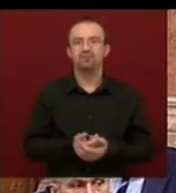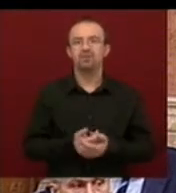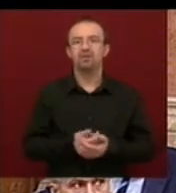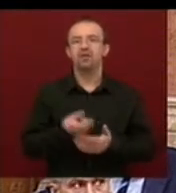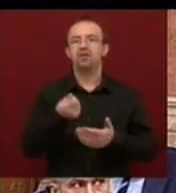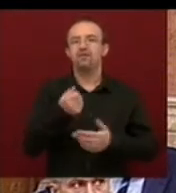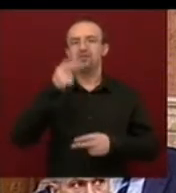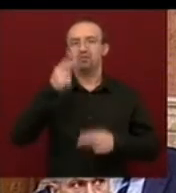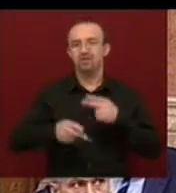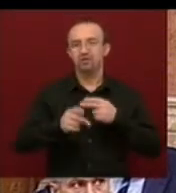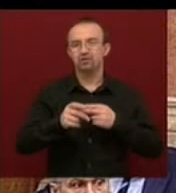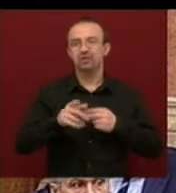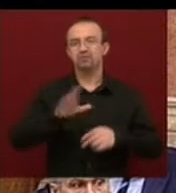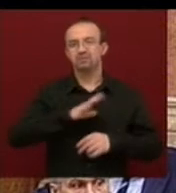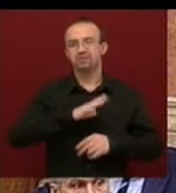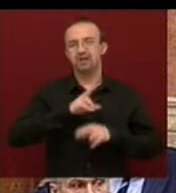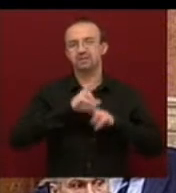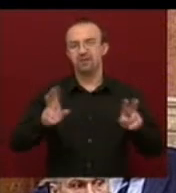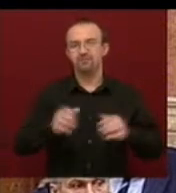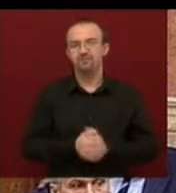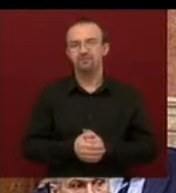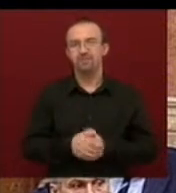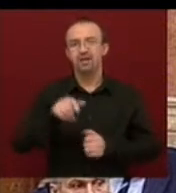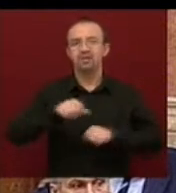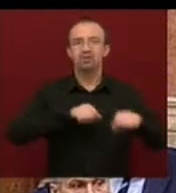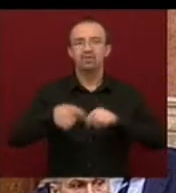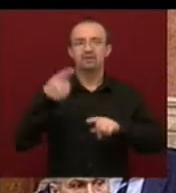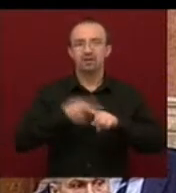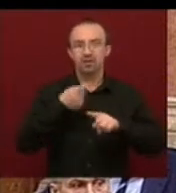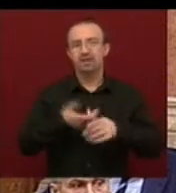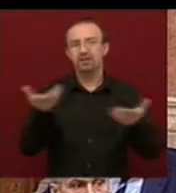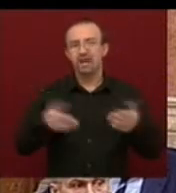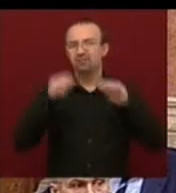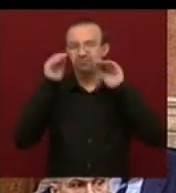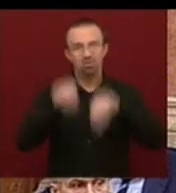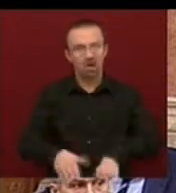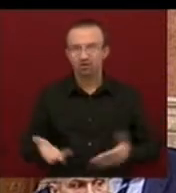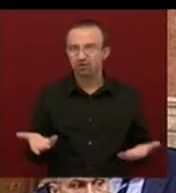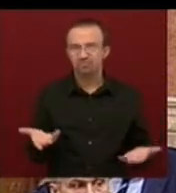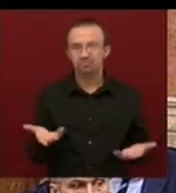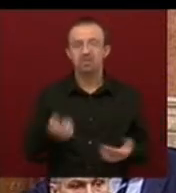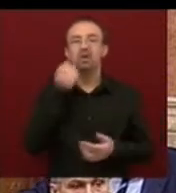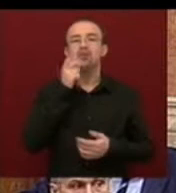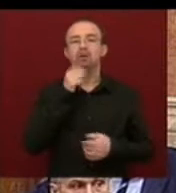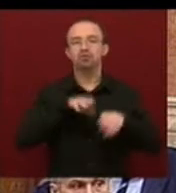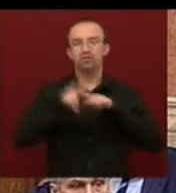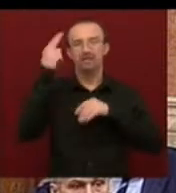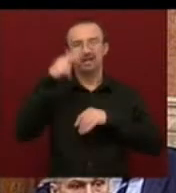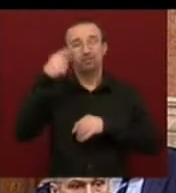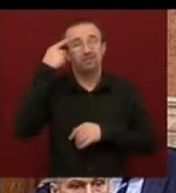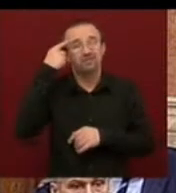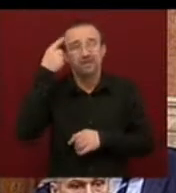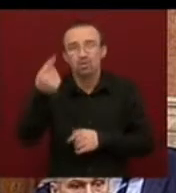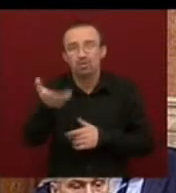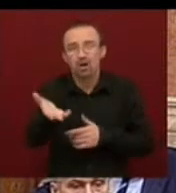fizetőképesség van kockán. Ez a kormányzati politika tehát megbukott, csak Matolcsi miniszter úr nem tud